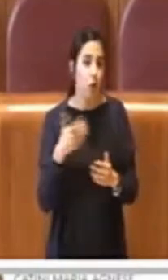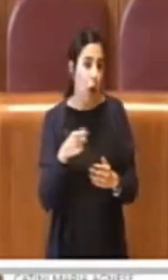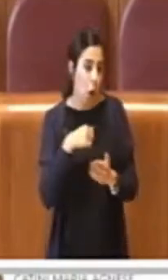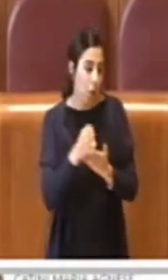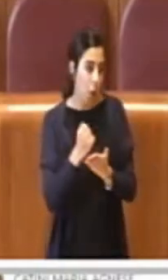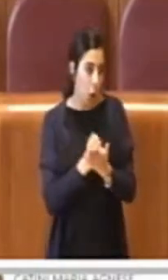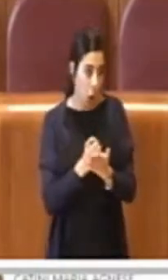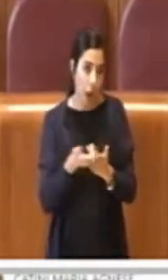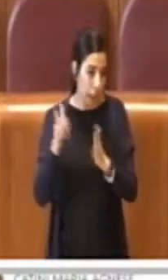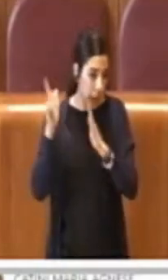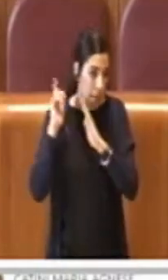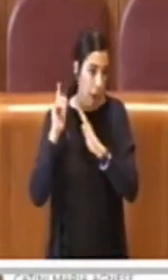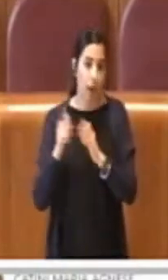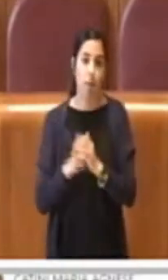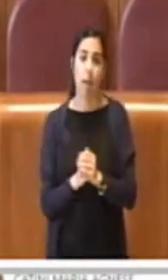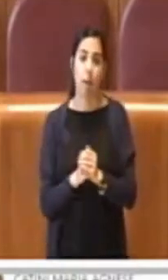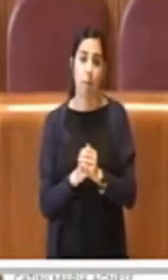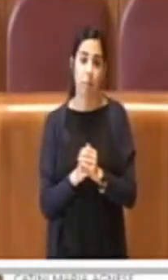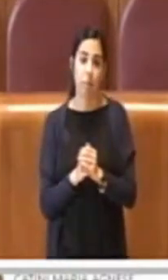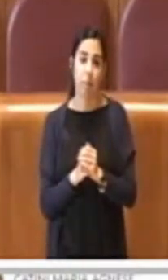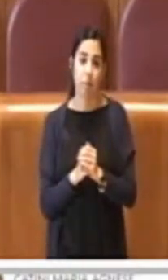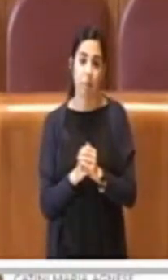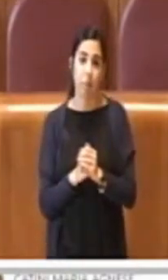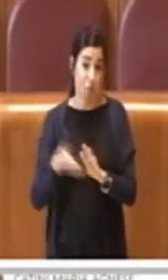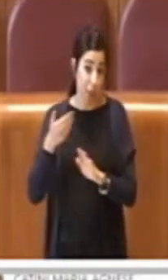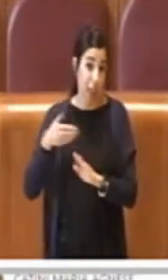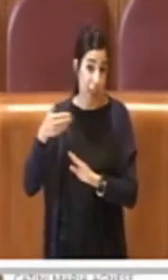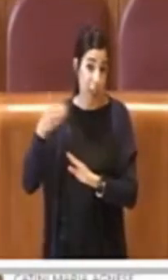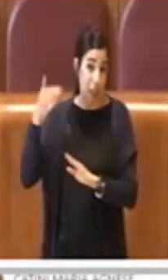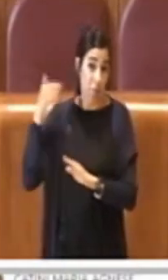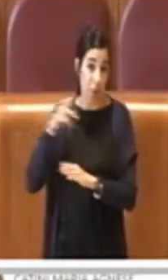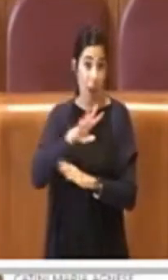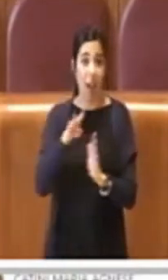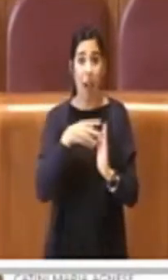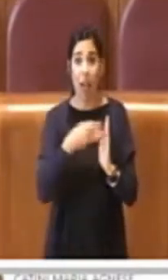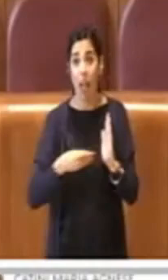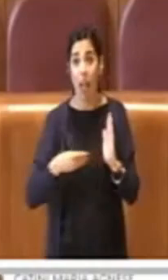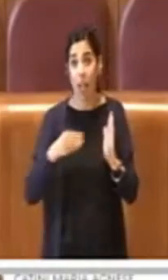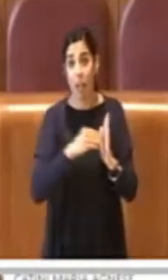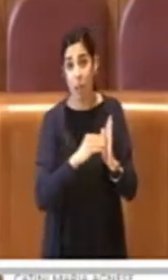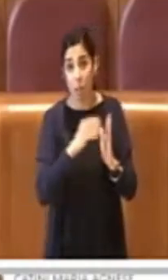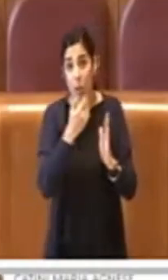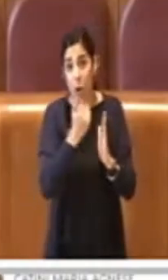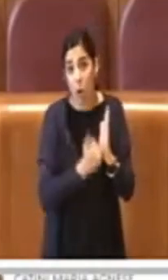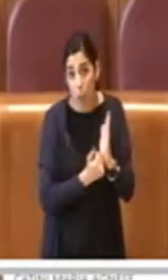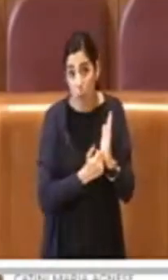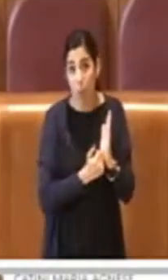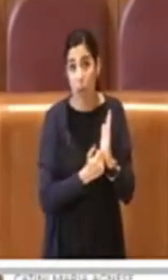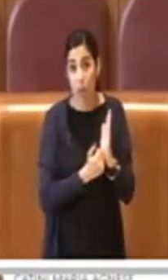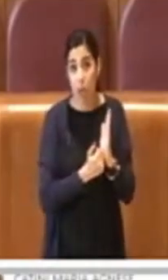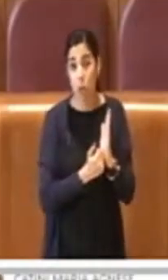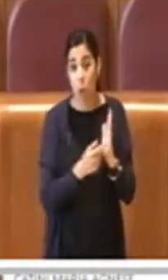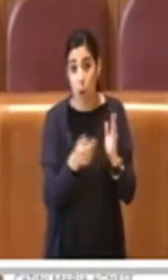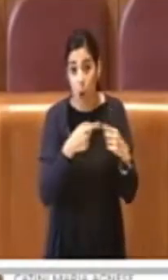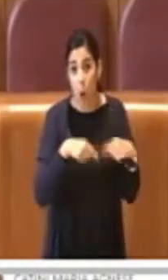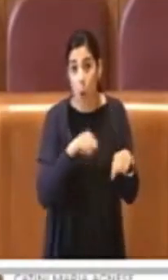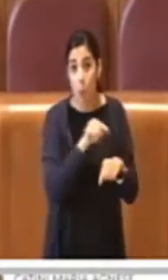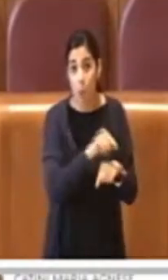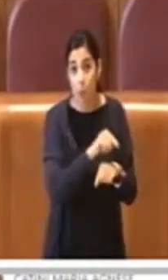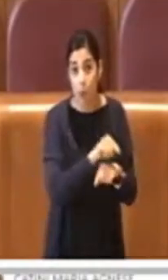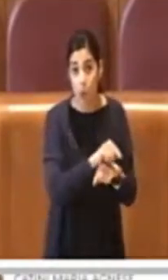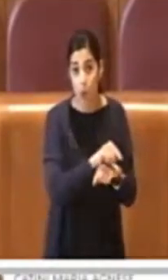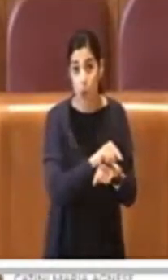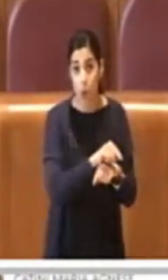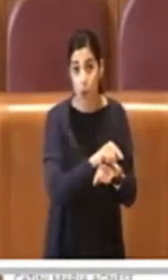protocollata settimane fa prima che ci fosse una calendarizzazione, una programmazione da parte della Commissione